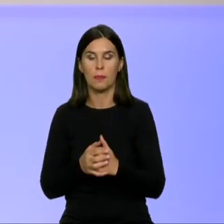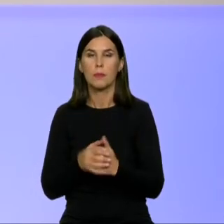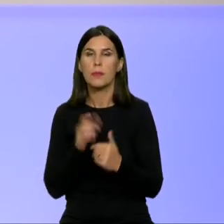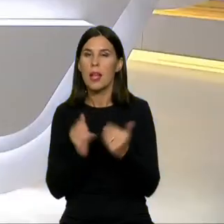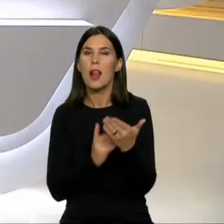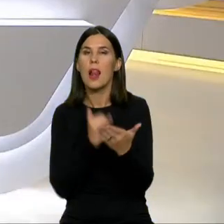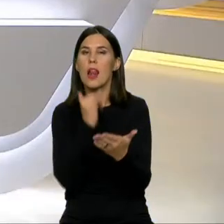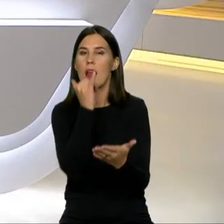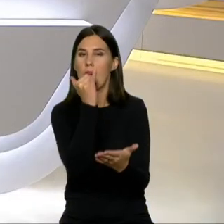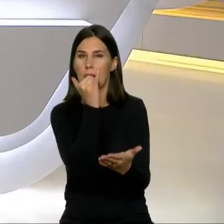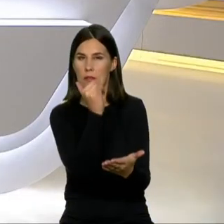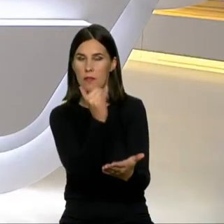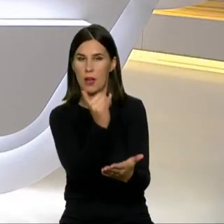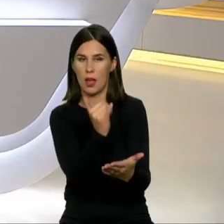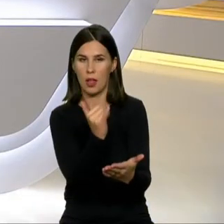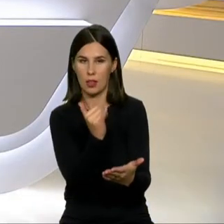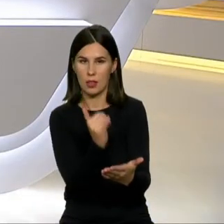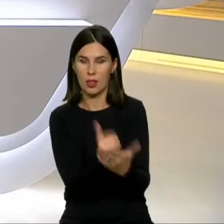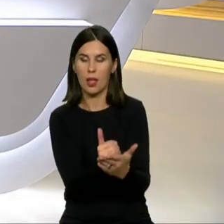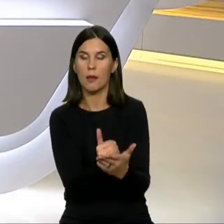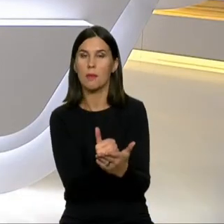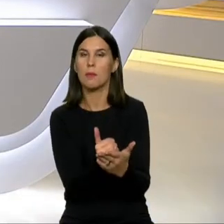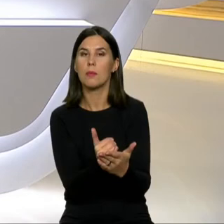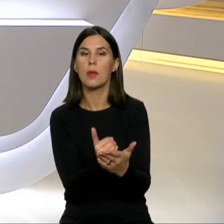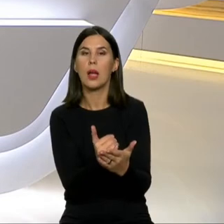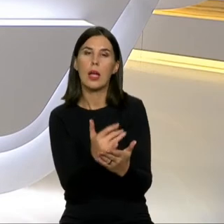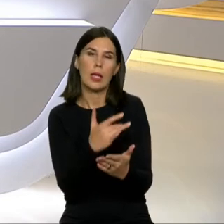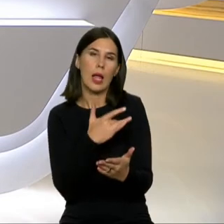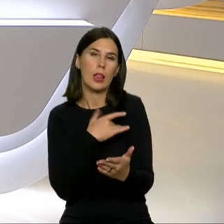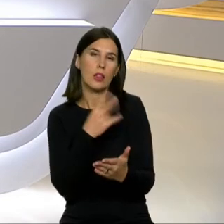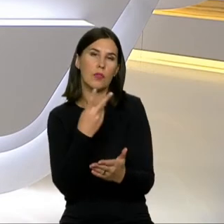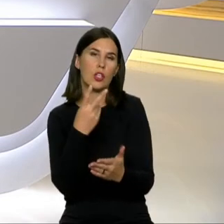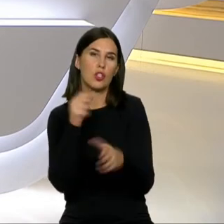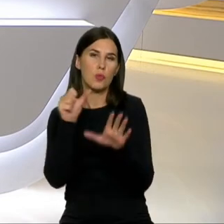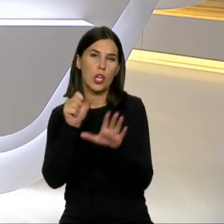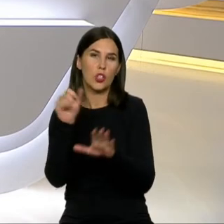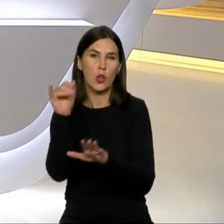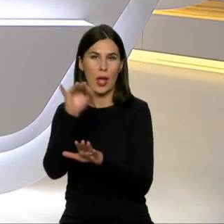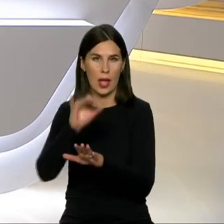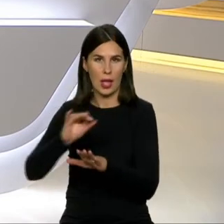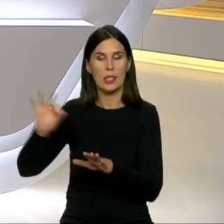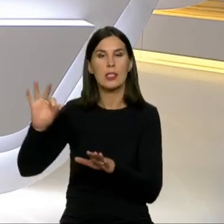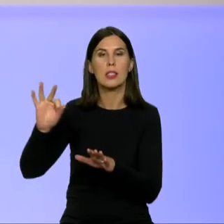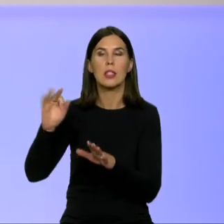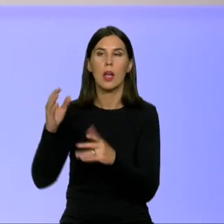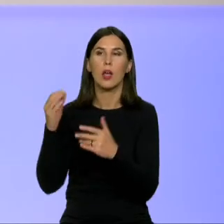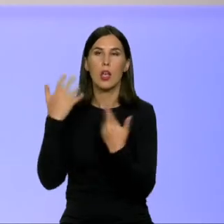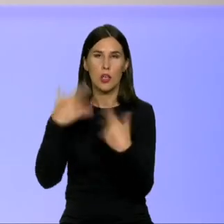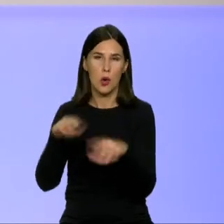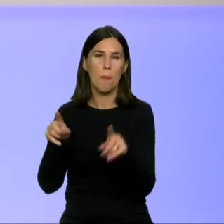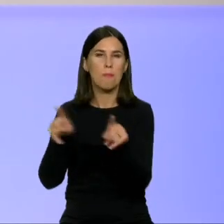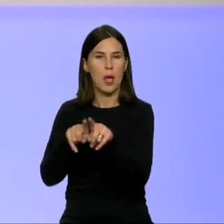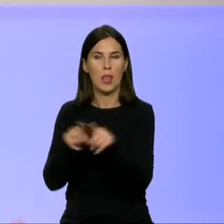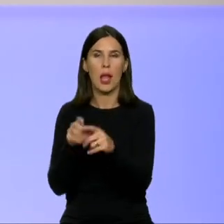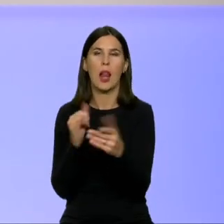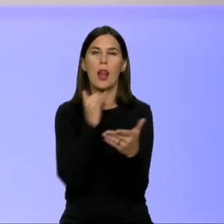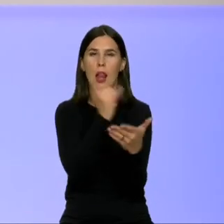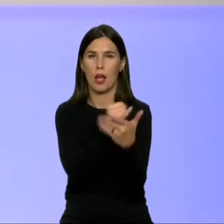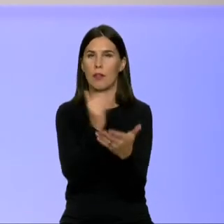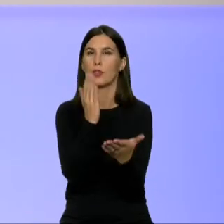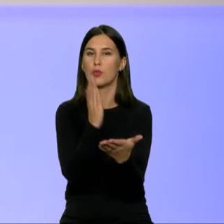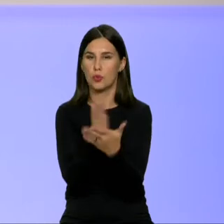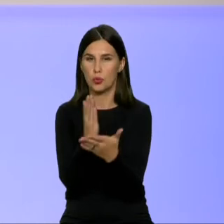permanentinė. Nes berods gal 26 ES šalį staiko. Ir taip yra todėl, kad tai yra